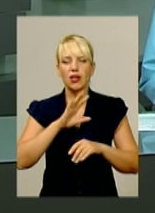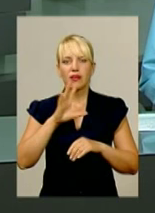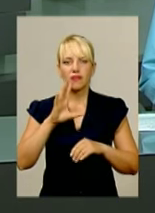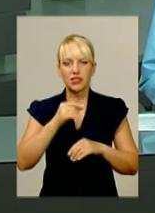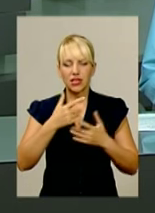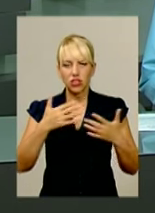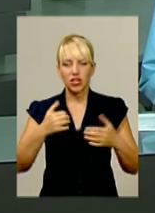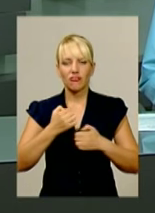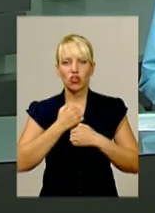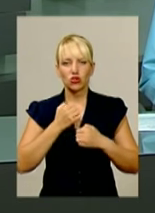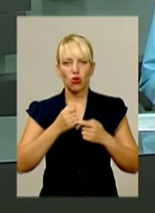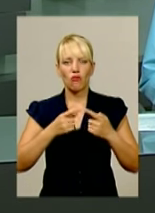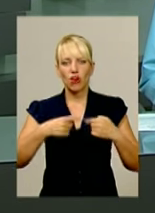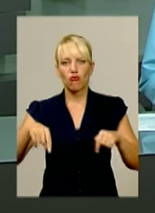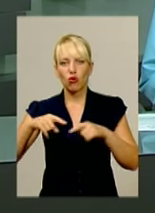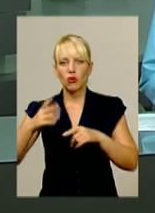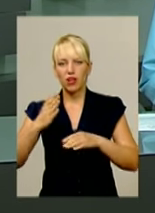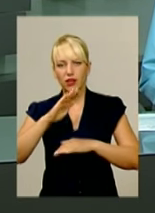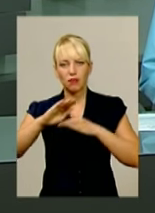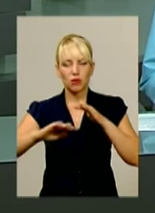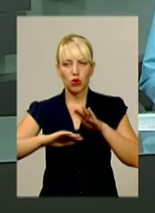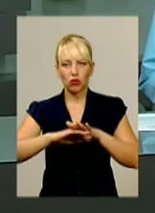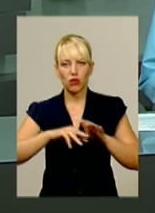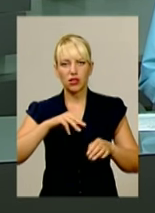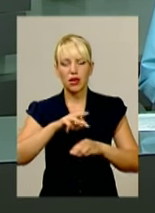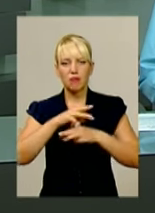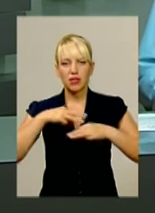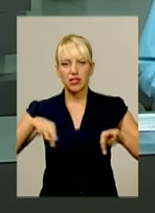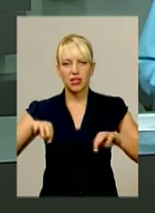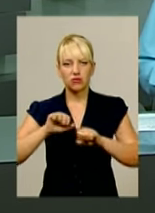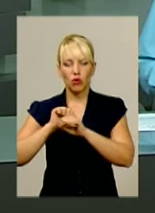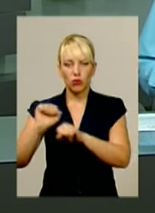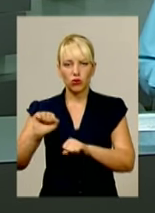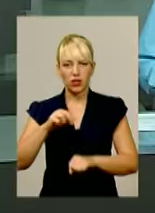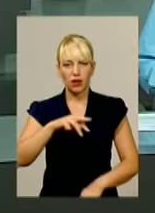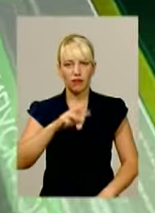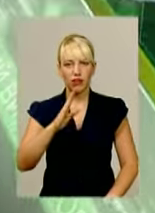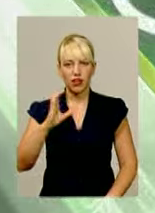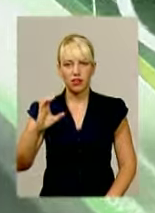військових формувань, які перебувають у підпорядкуванні Міноморони чи МВС.